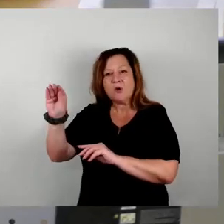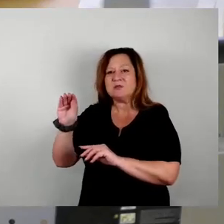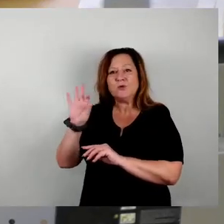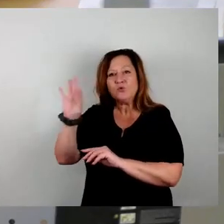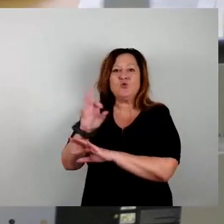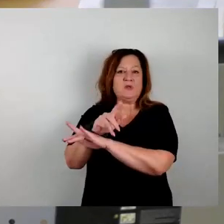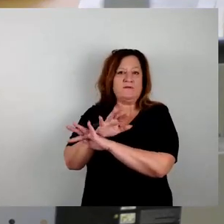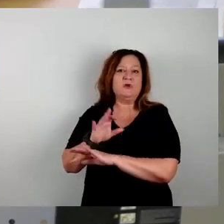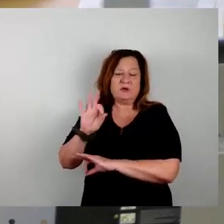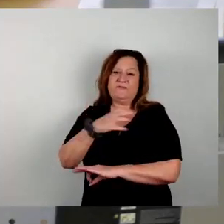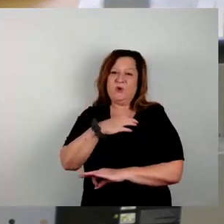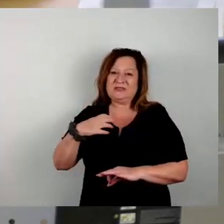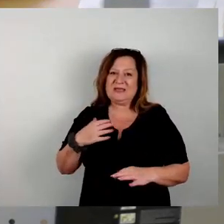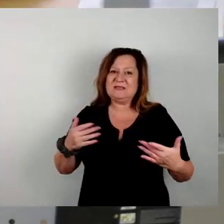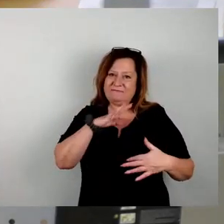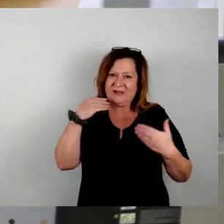deshalb stimmen wir zu. Vielen Dank.